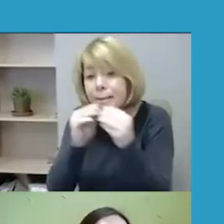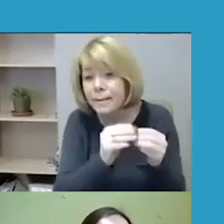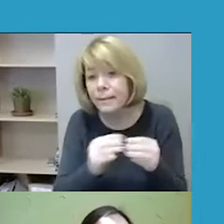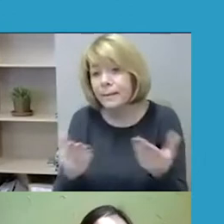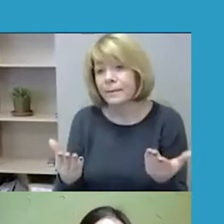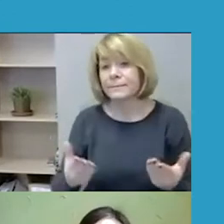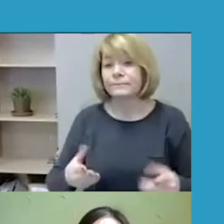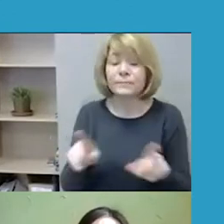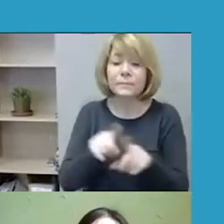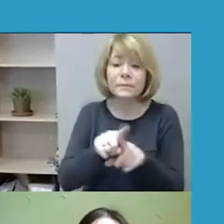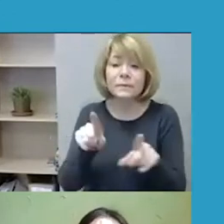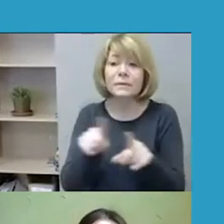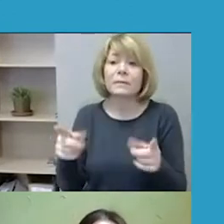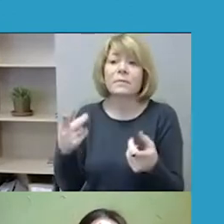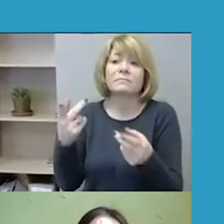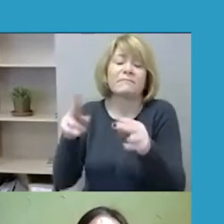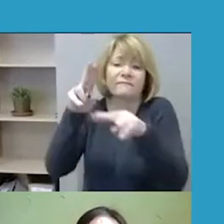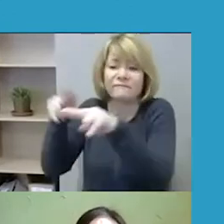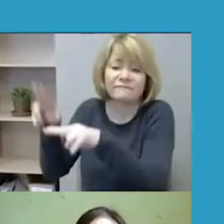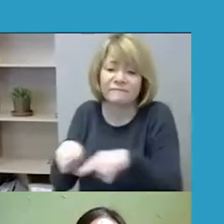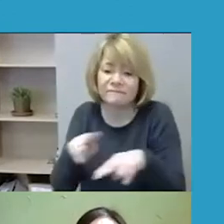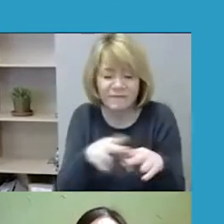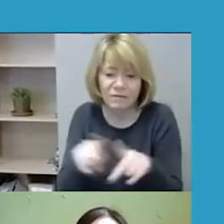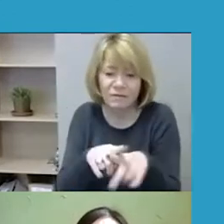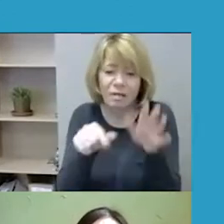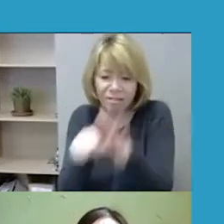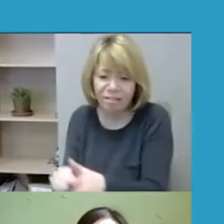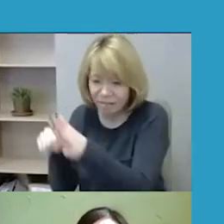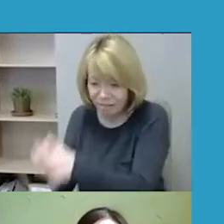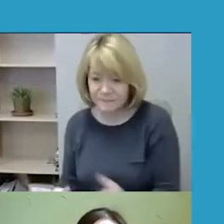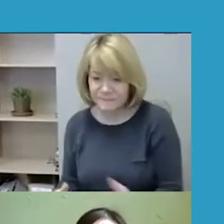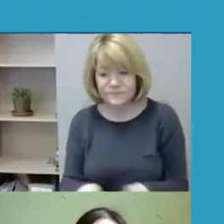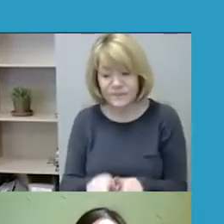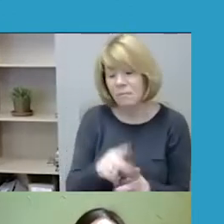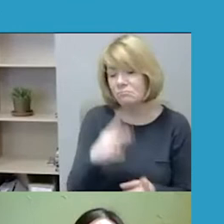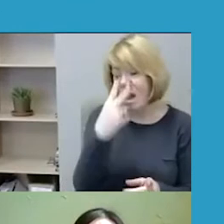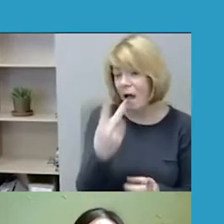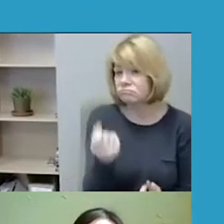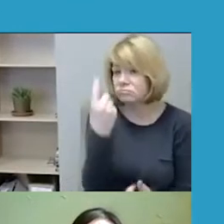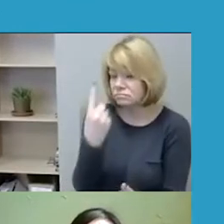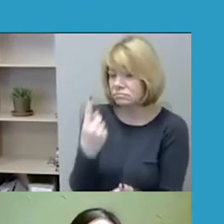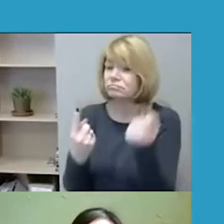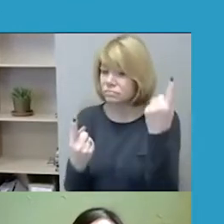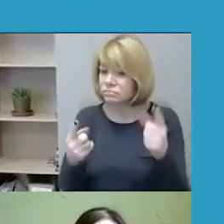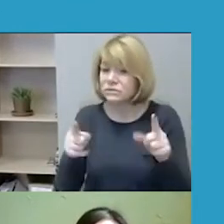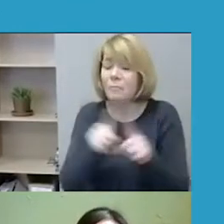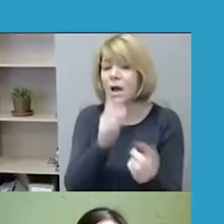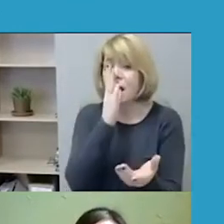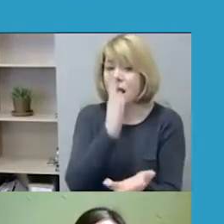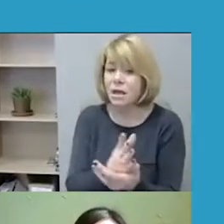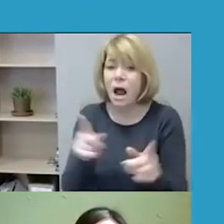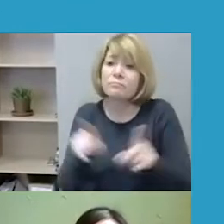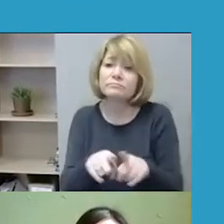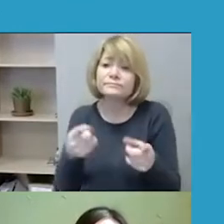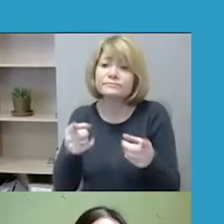pagarbių vietų niekiniuos ir taip toliau. Dažnai matome, jog nepykantos nusikaltimai yra kvalifikuojama kaip sutapti su baudžiomą